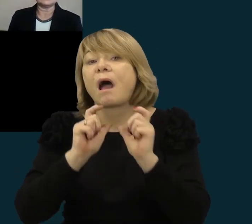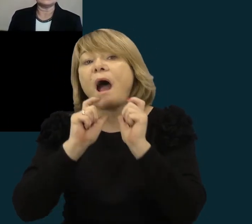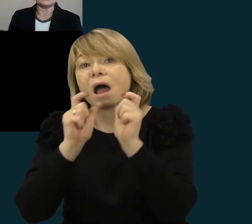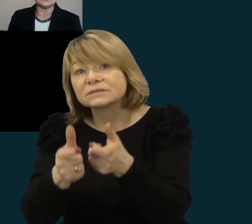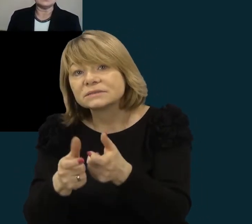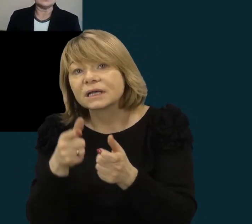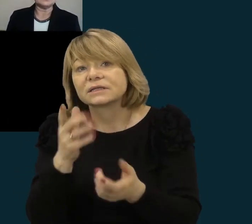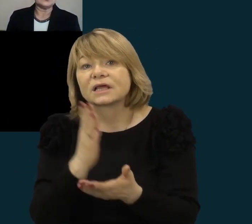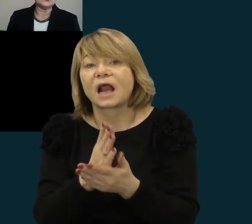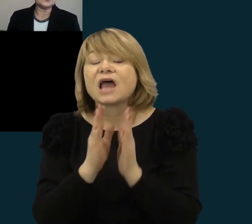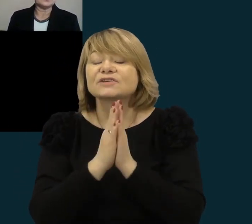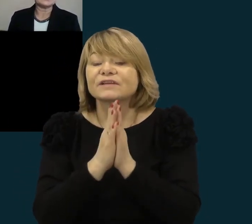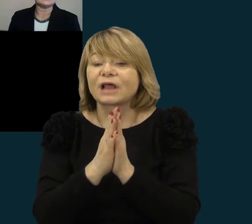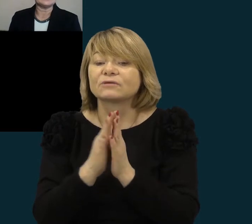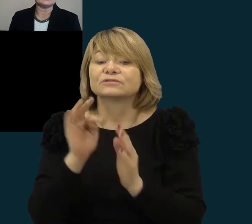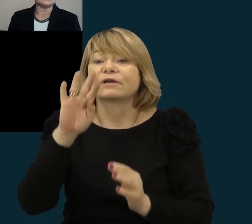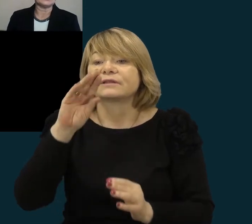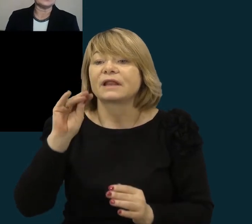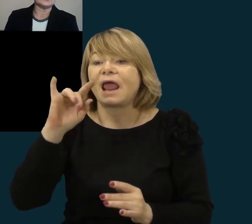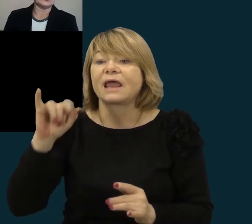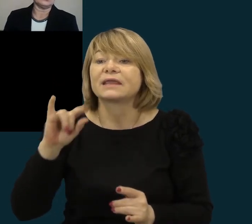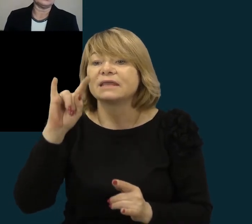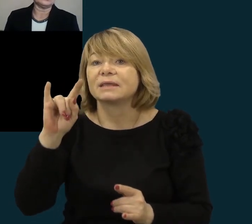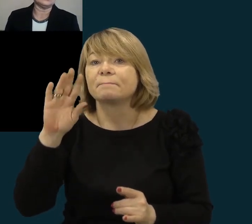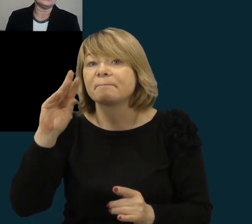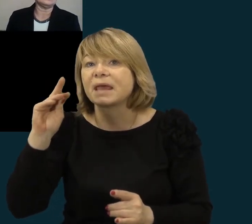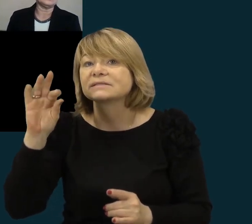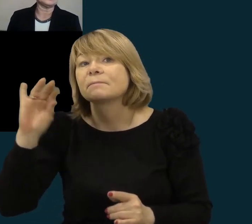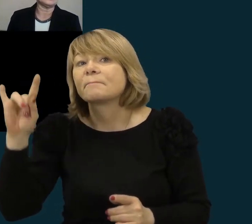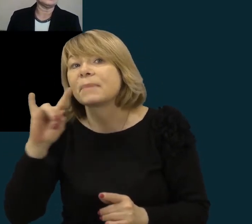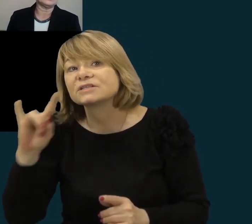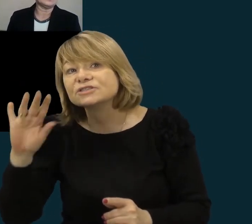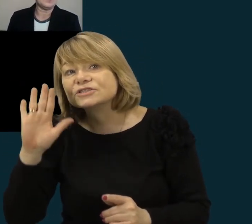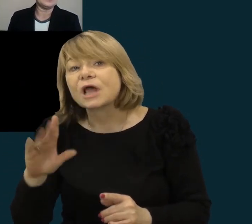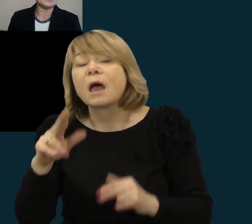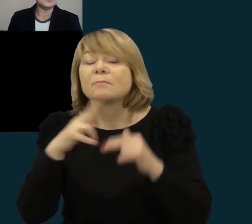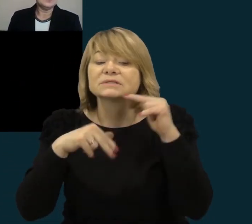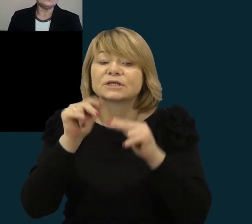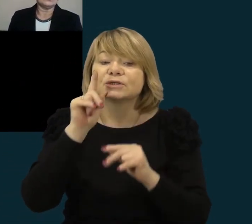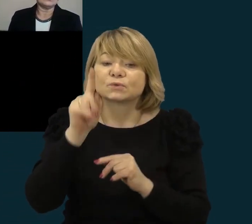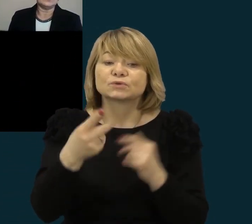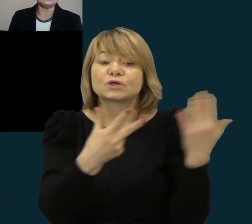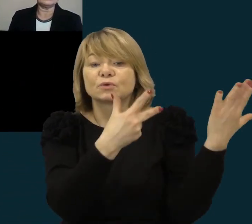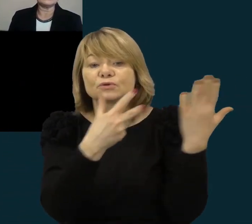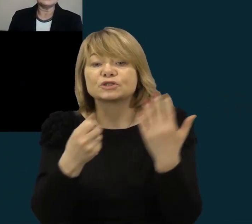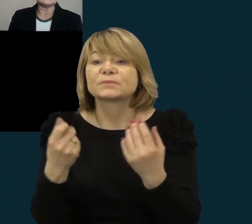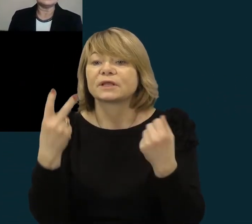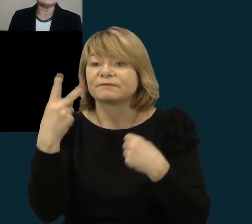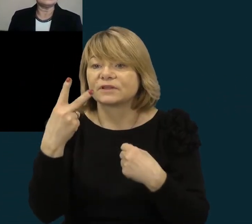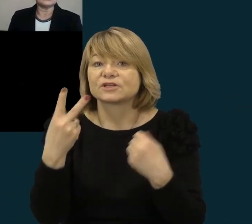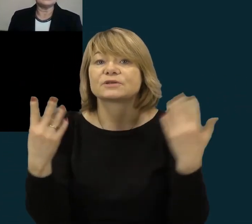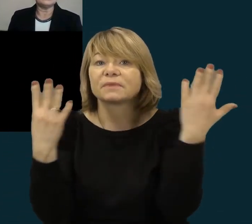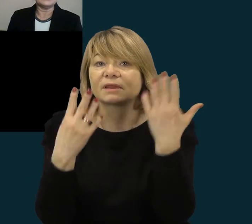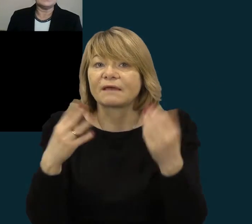išvenčiausios kreibės važnyčia, pastatytas 1829 metais, fundatorius statytojas buvo Lenko